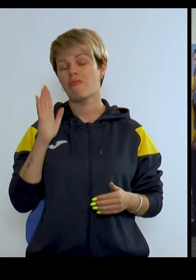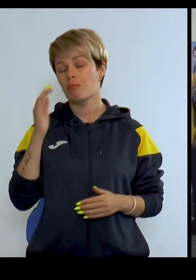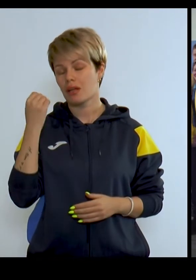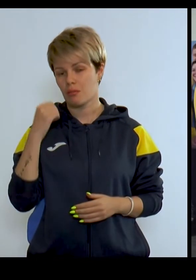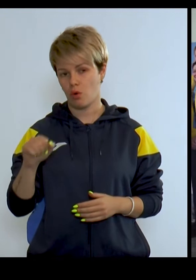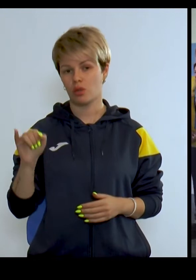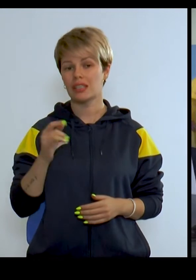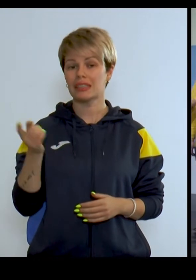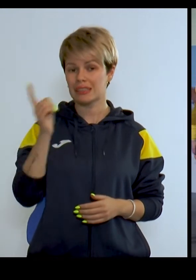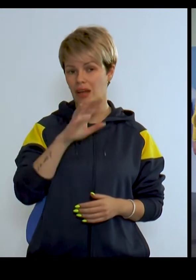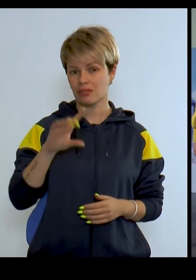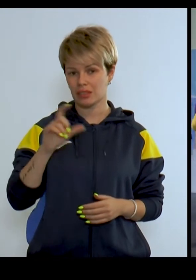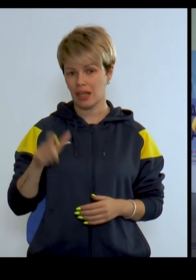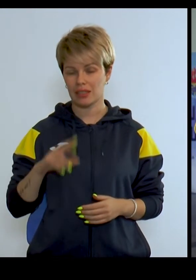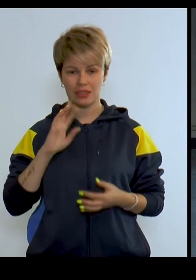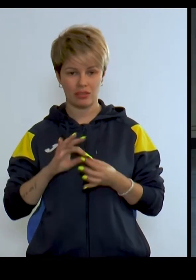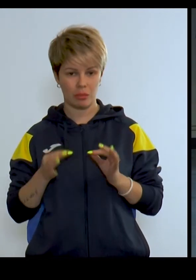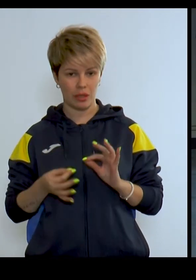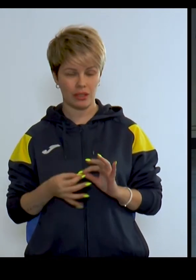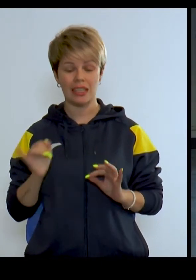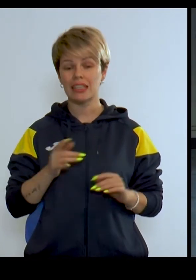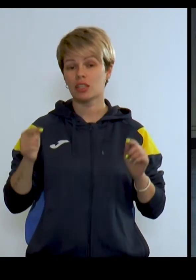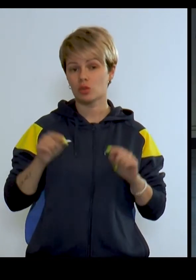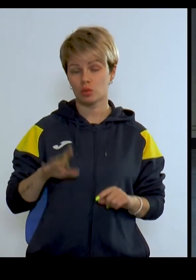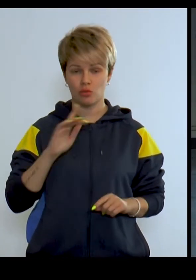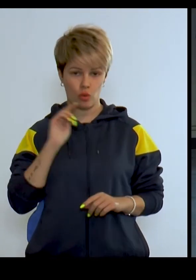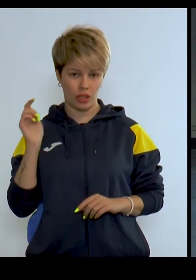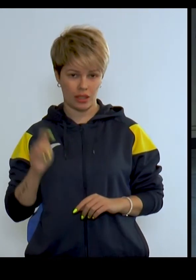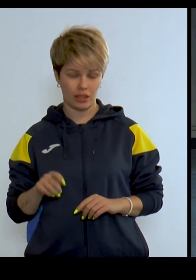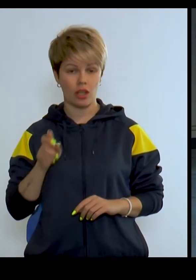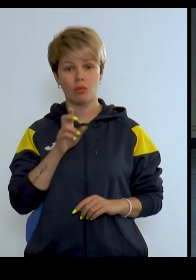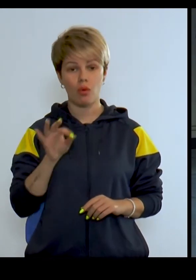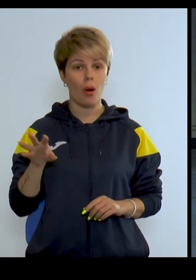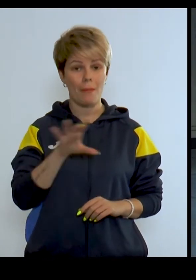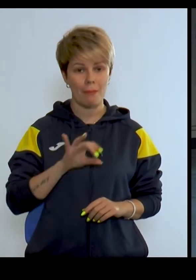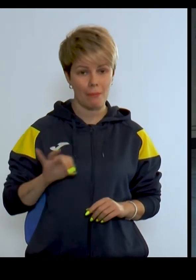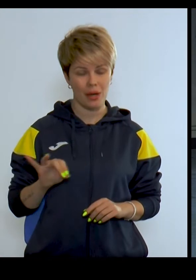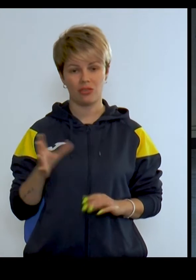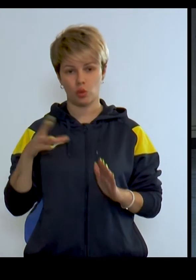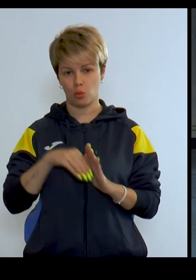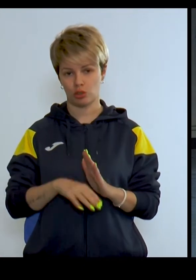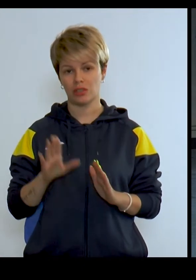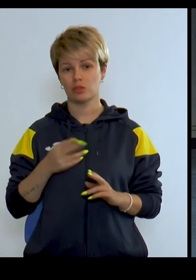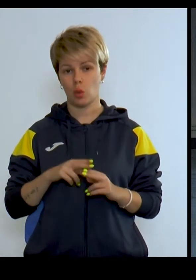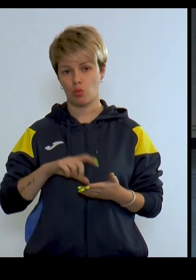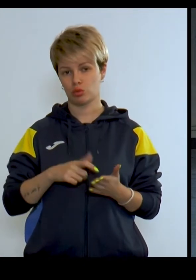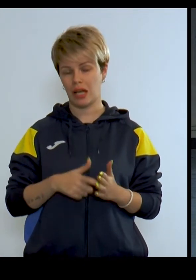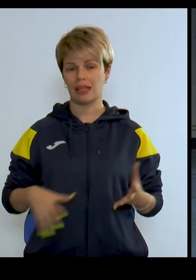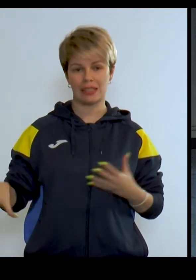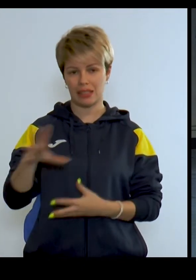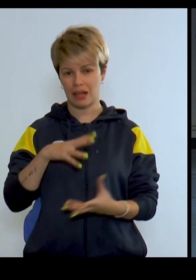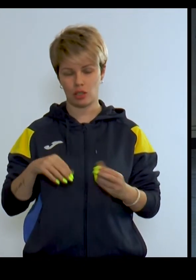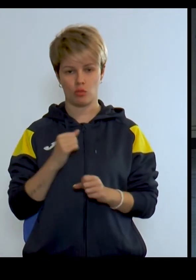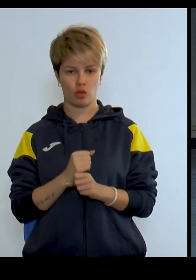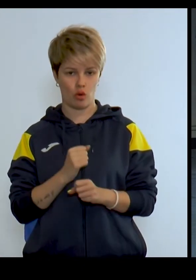перемогу. І там в Італії на Дефлімпіаді, і тут в Україні. Бо ми, в тому числі в цьому залі,